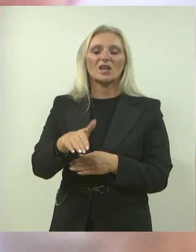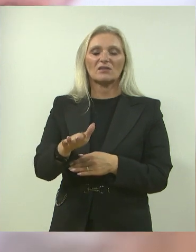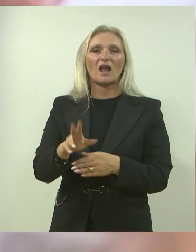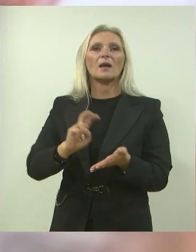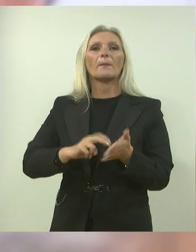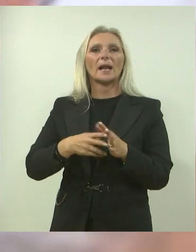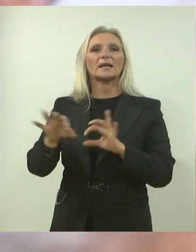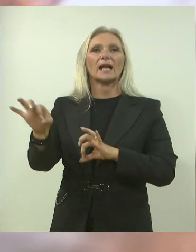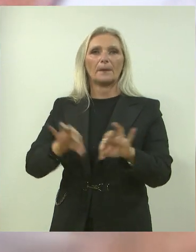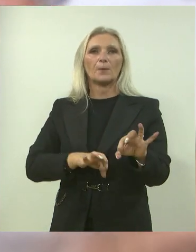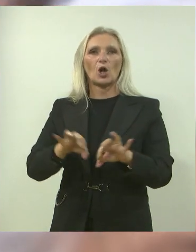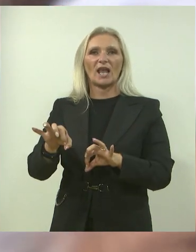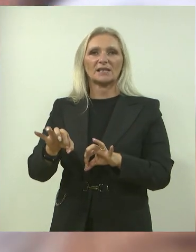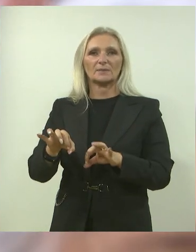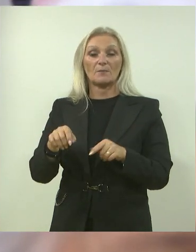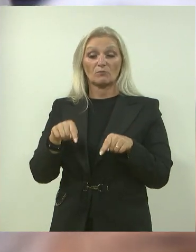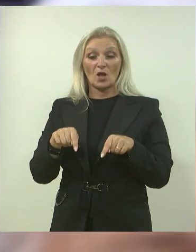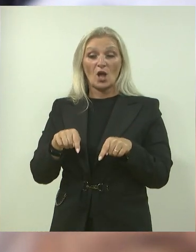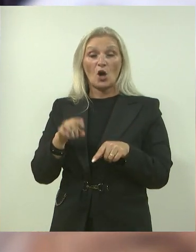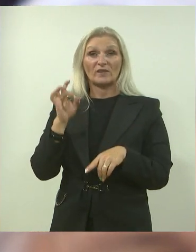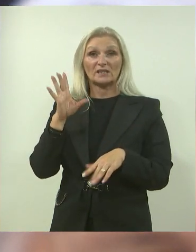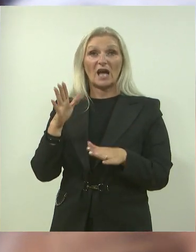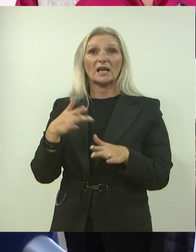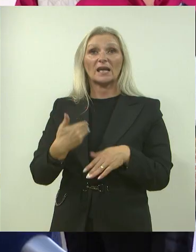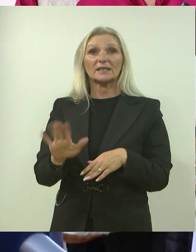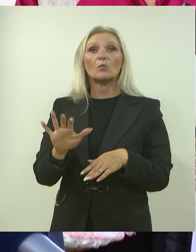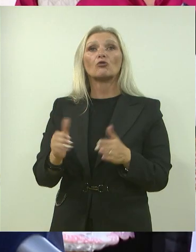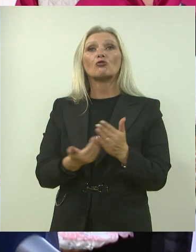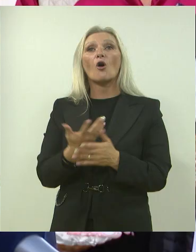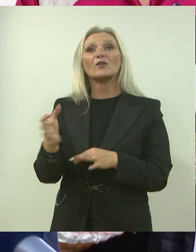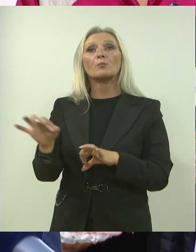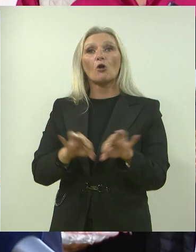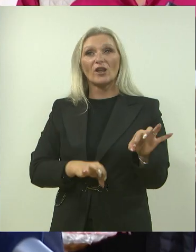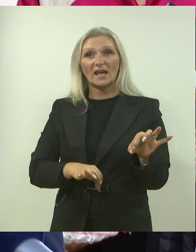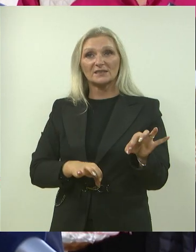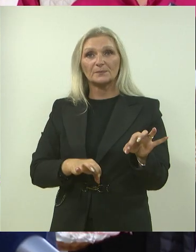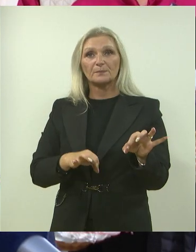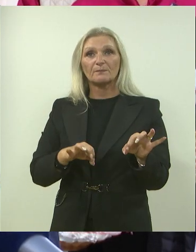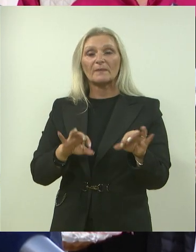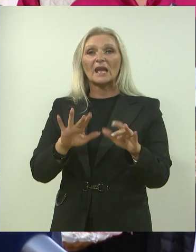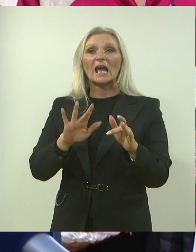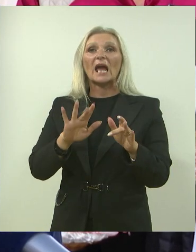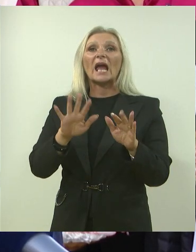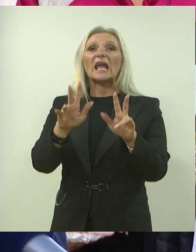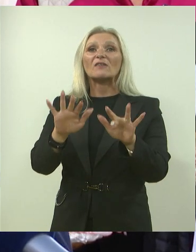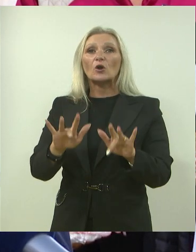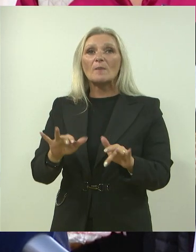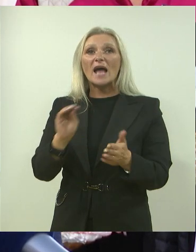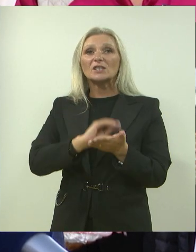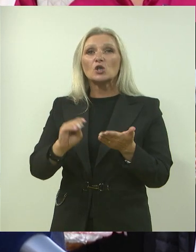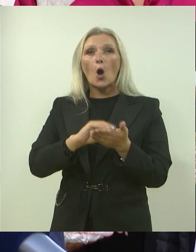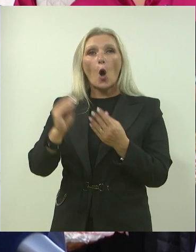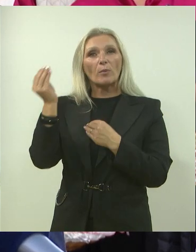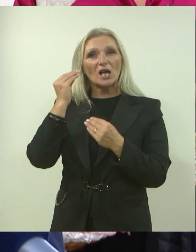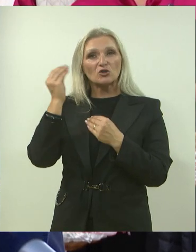planiranim projektima. Ovi dana krećemo u jedan pilot projekt, to je, recimo, informatičko opesmjenjivanje ili